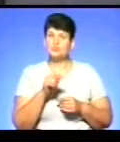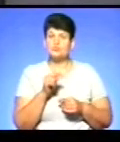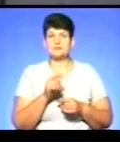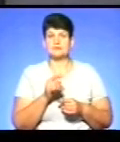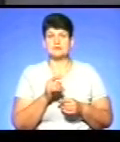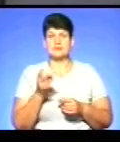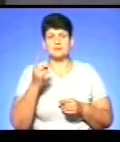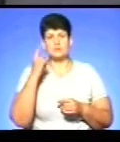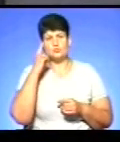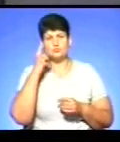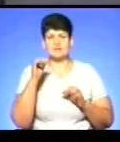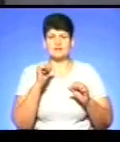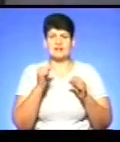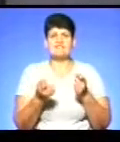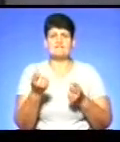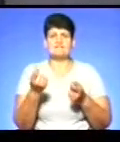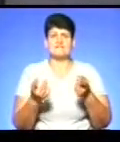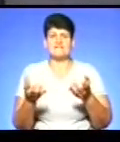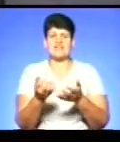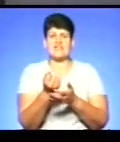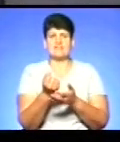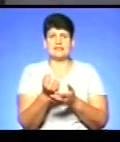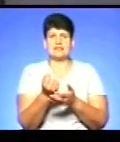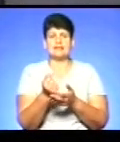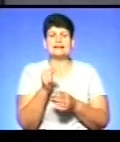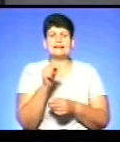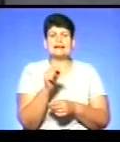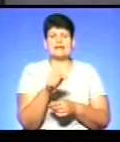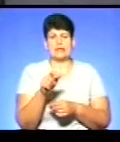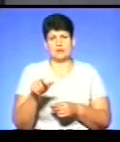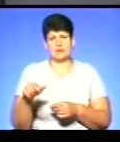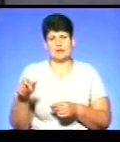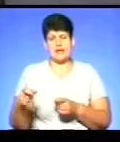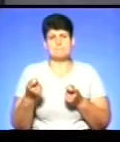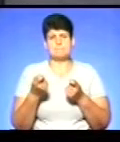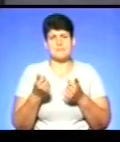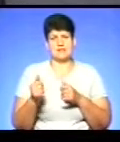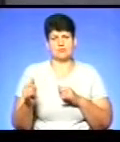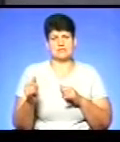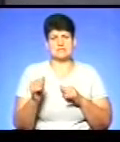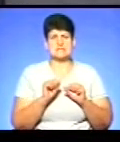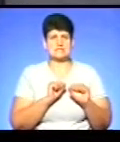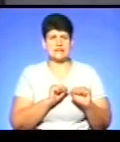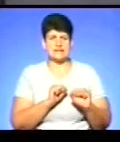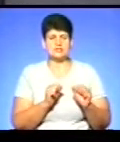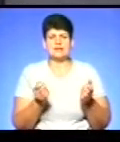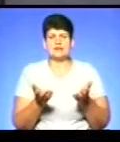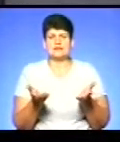було б і владі подумати, виявити все-таки таких людей, малозахищених, і якимось чином